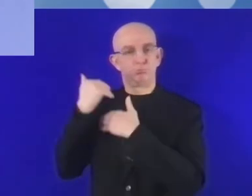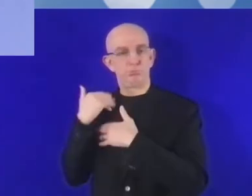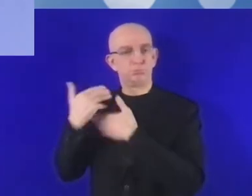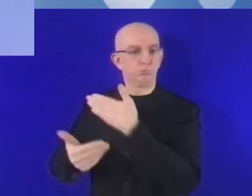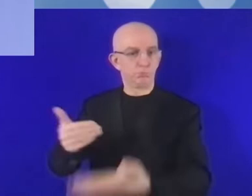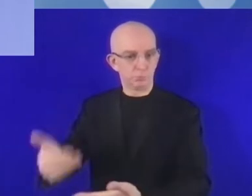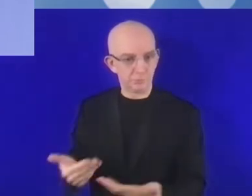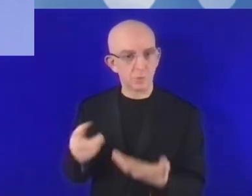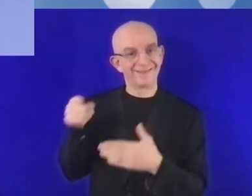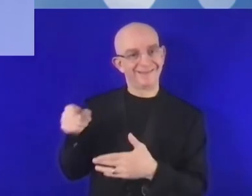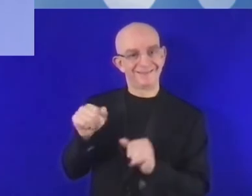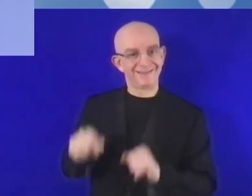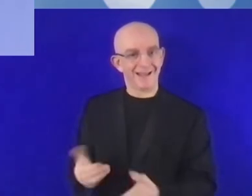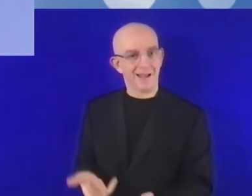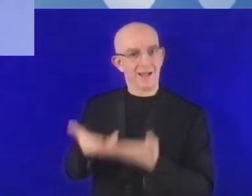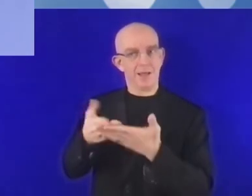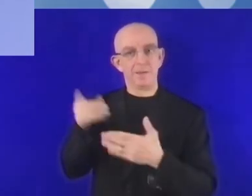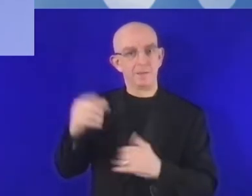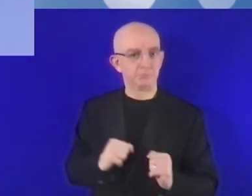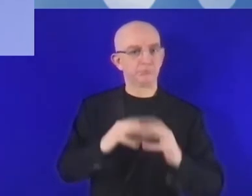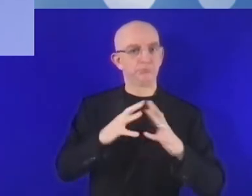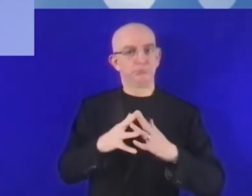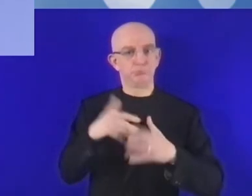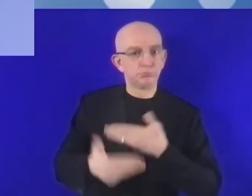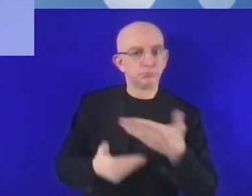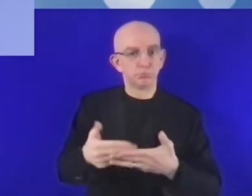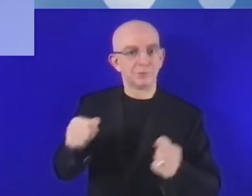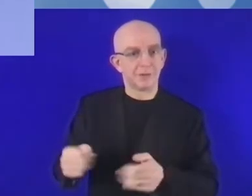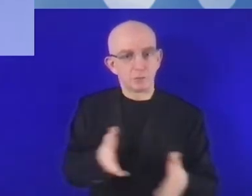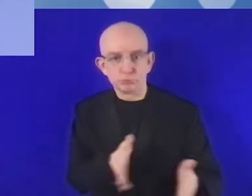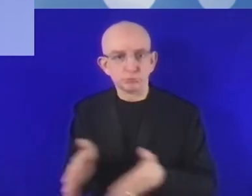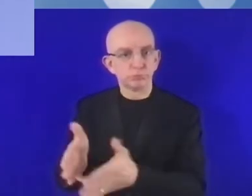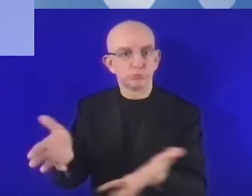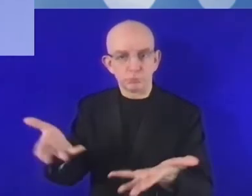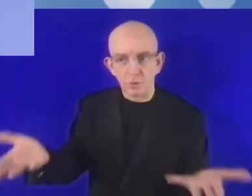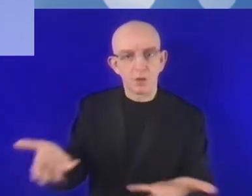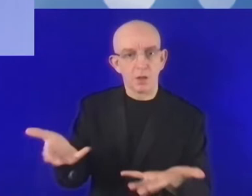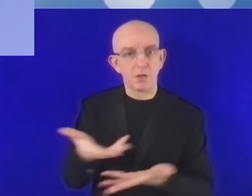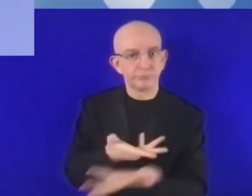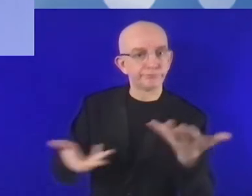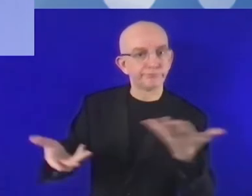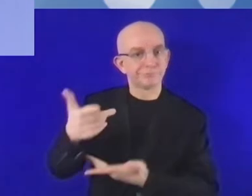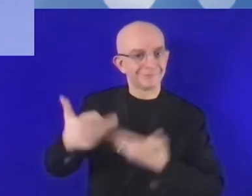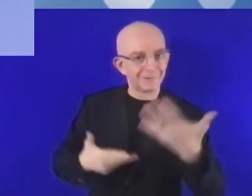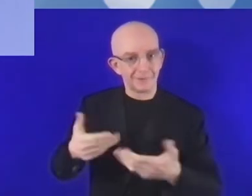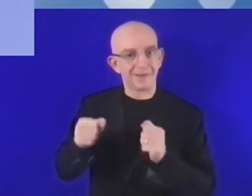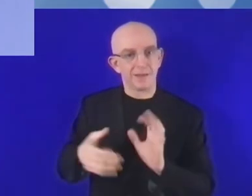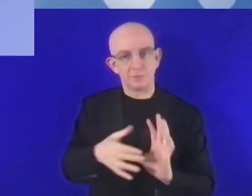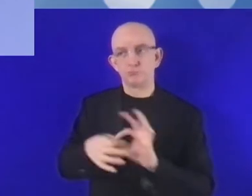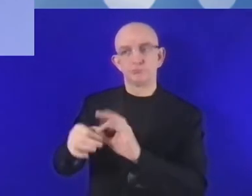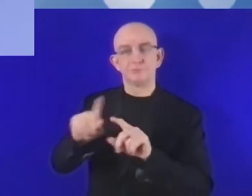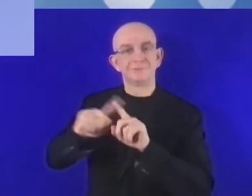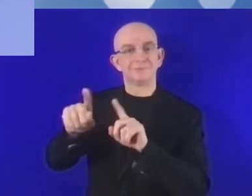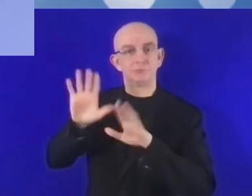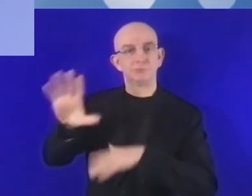tzw. otwartych, które także mogą przyczynić się do szybszego rozwoju naszych krajów. Zasadniczo ważne jest to, aby